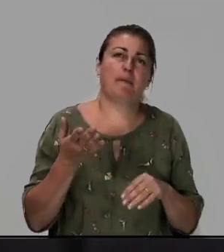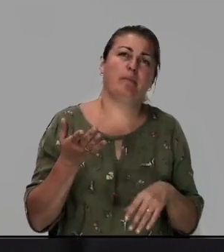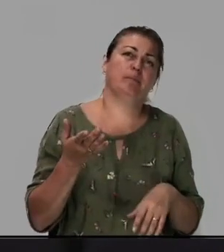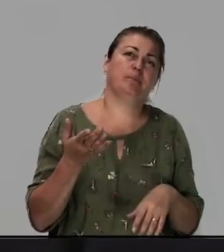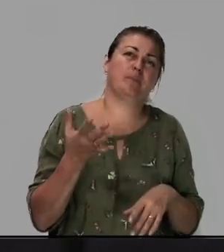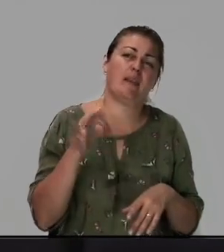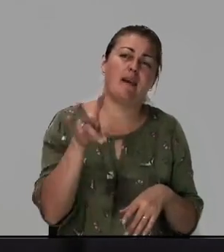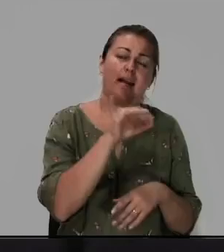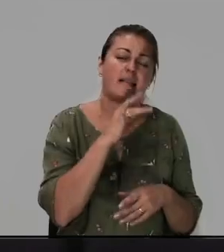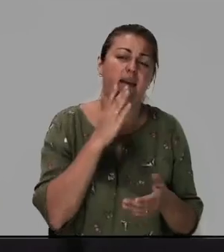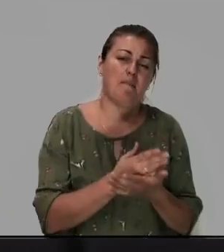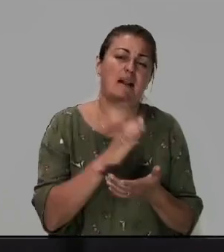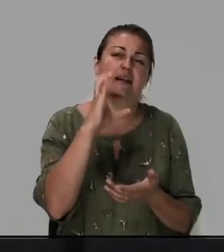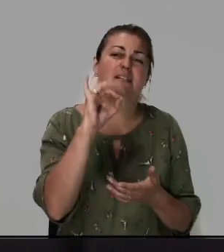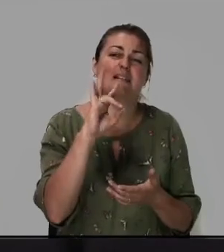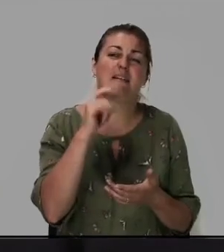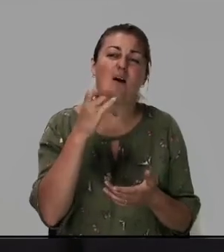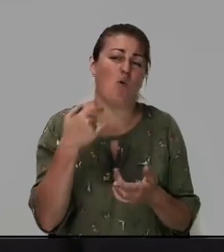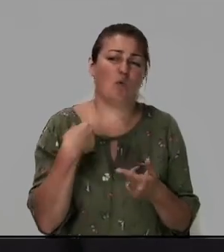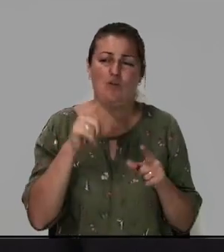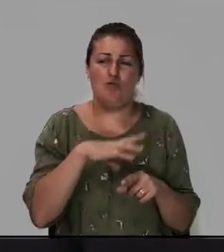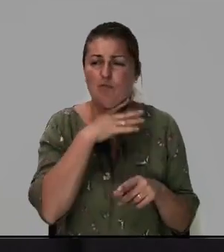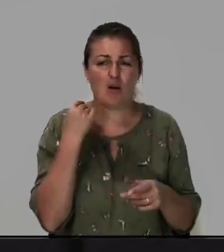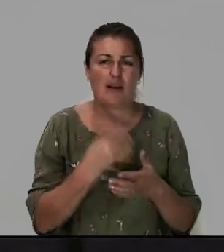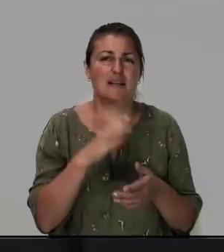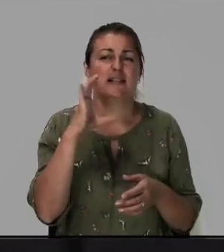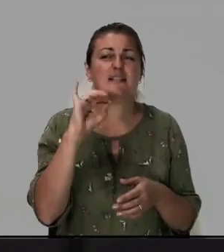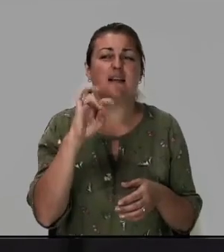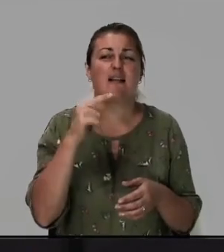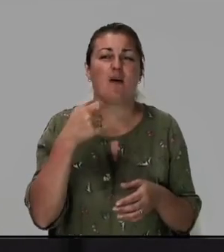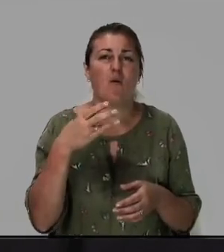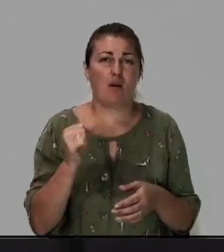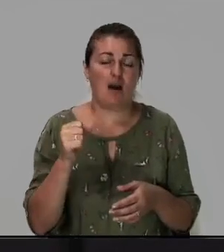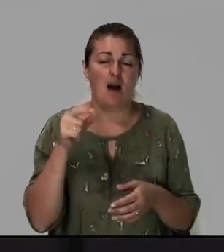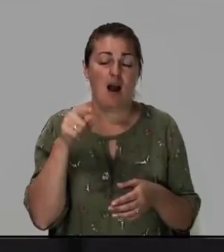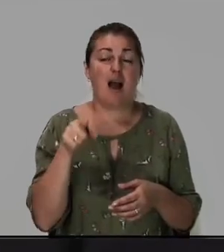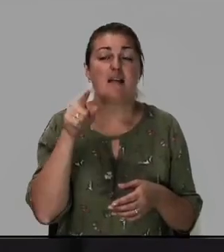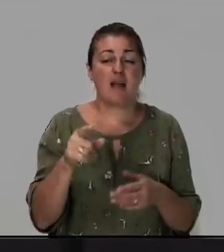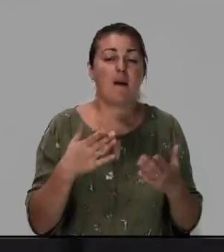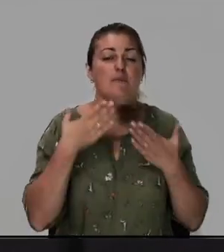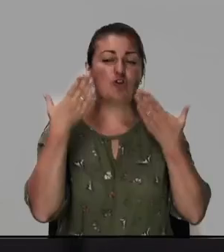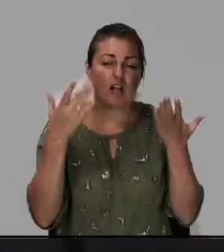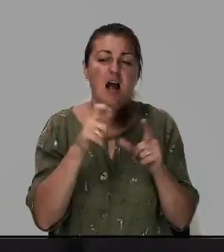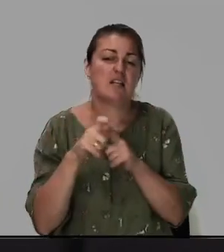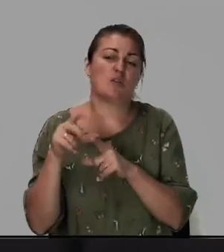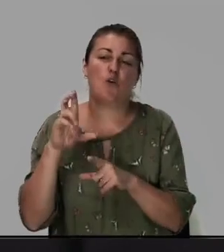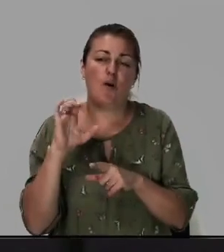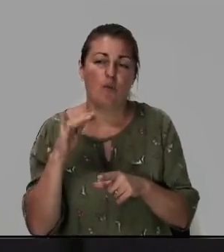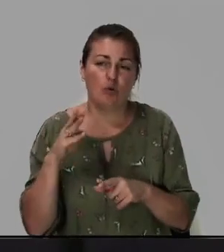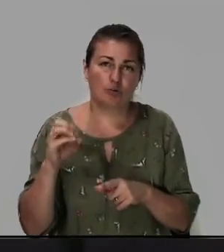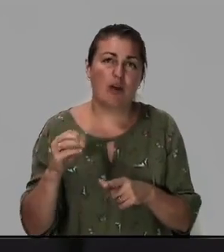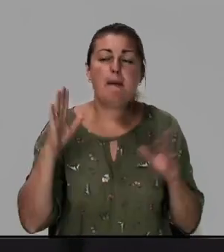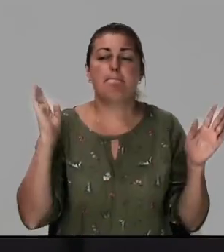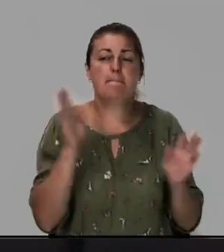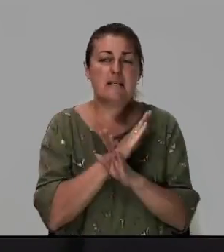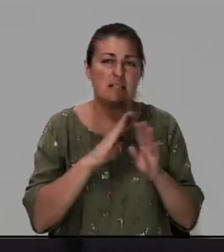они имели синагоги как и у нас много синагог есть и там читали Слово Божие пели